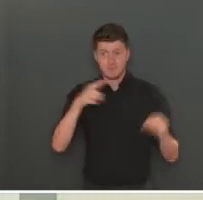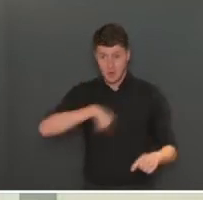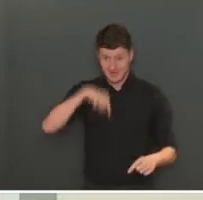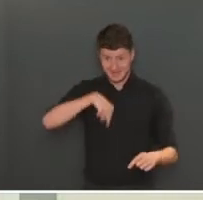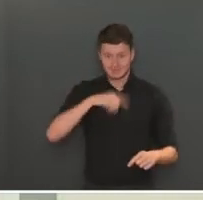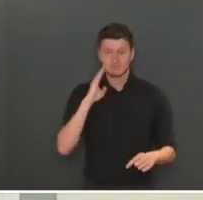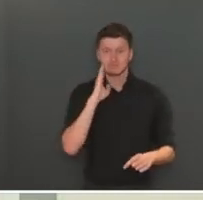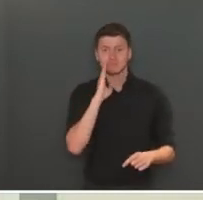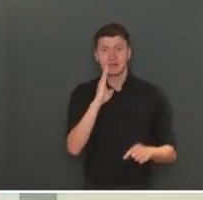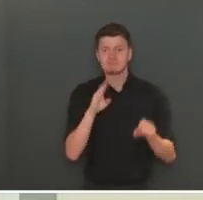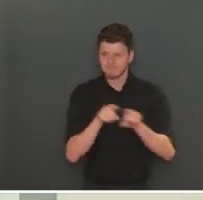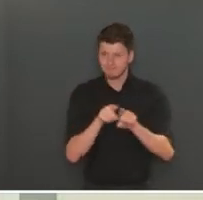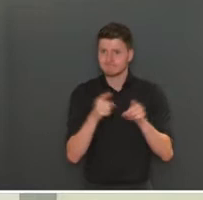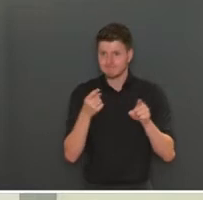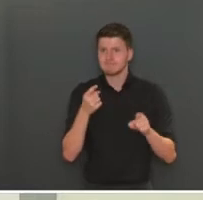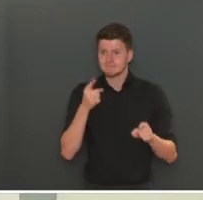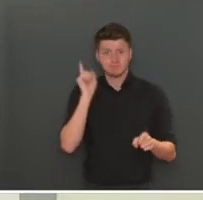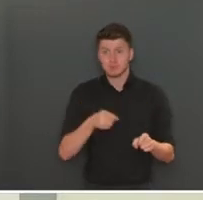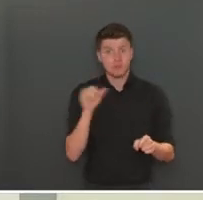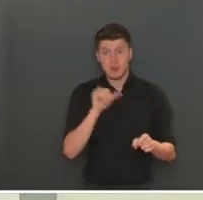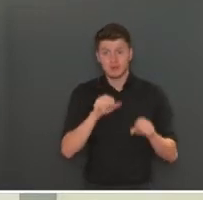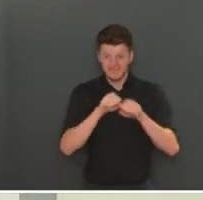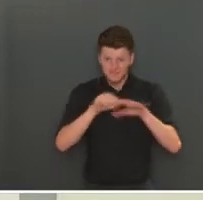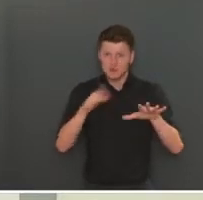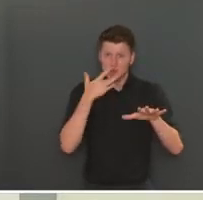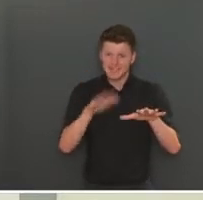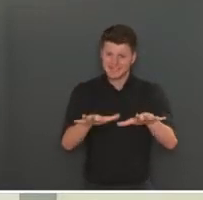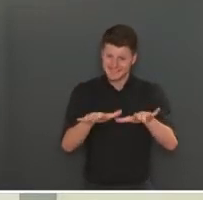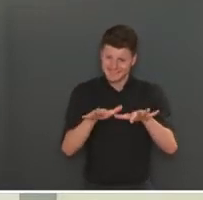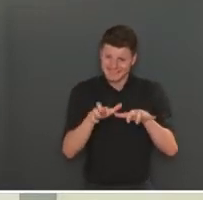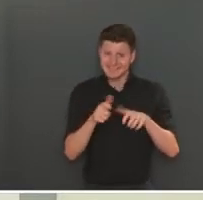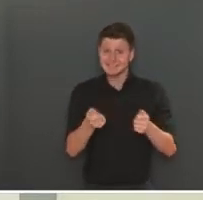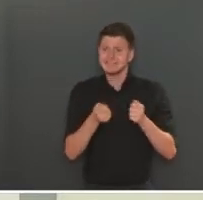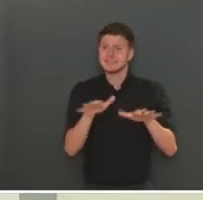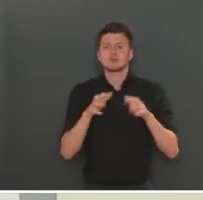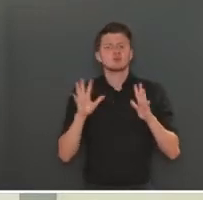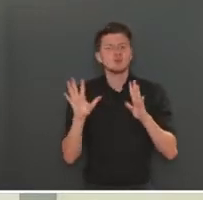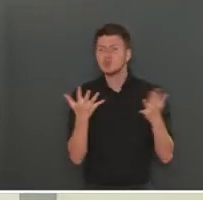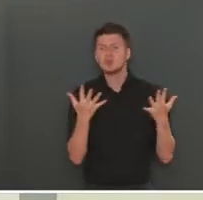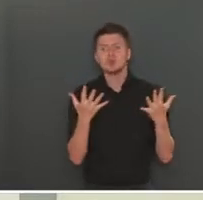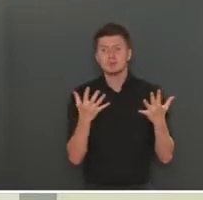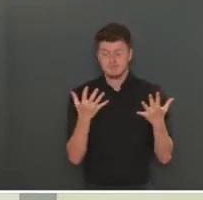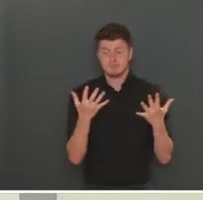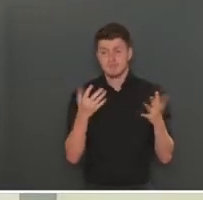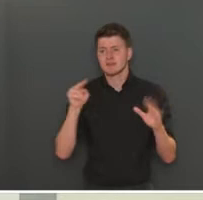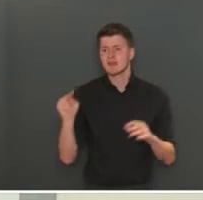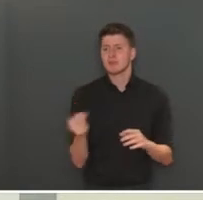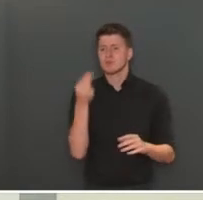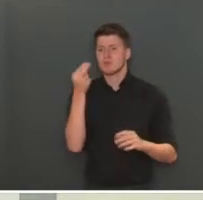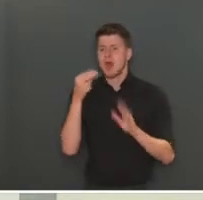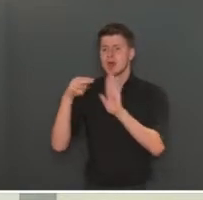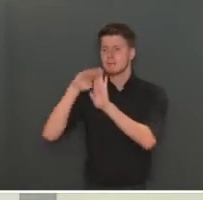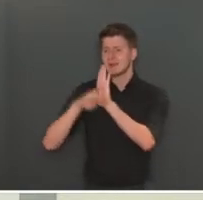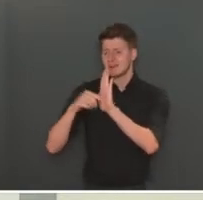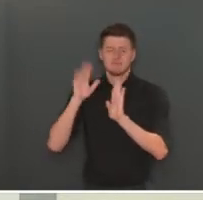En Belgique, nous devons également limiter la présence du virus. Alors, on peut le faire en prenant des mesures